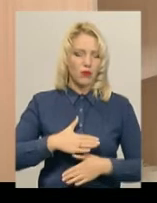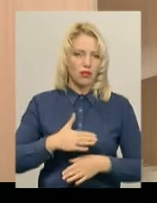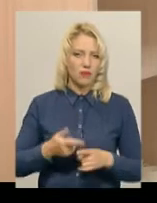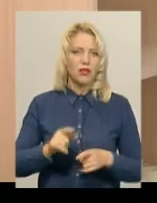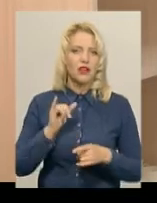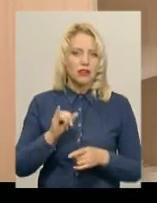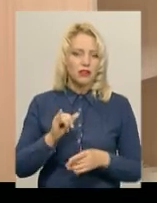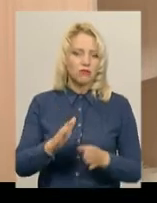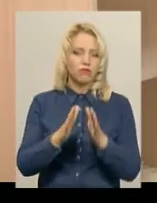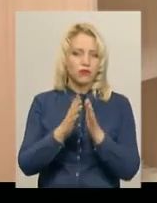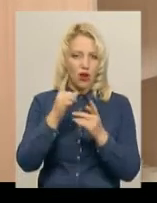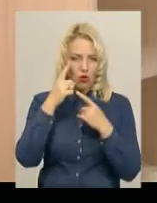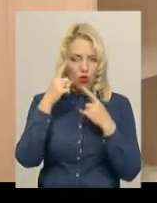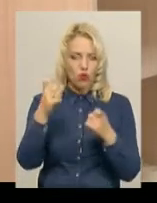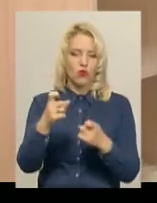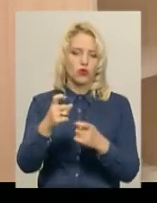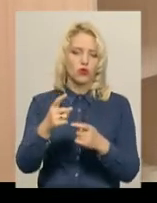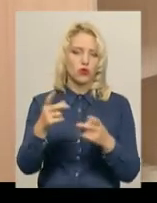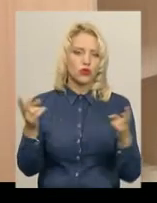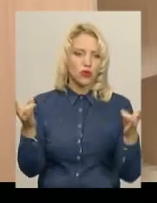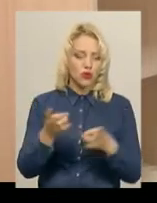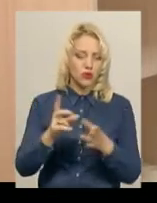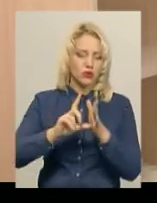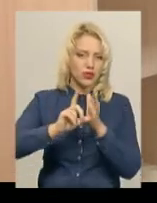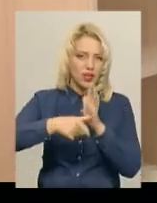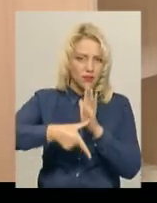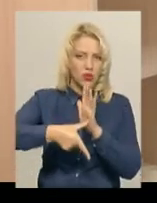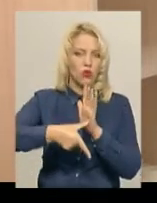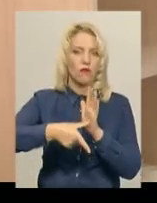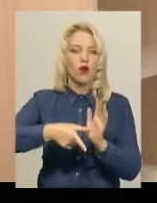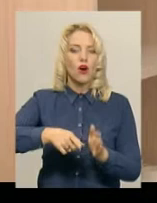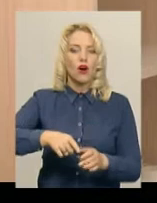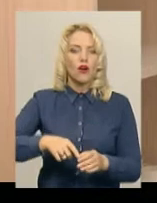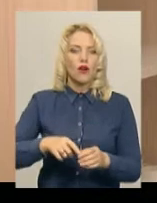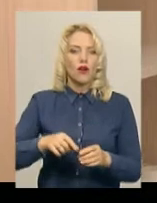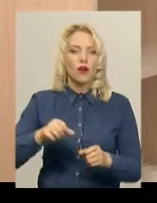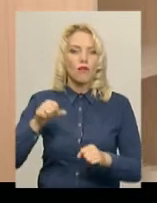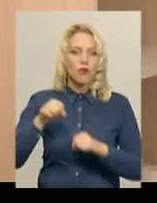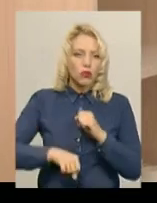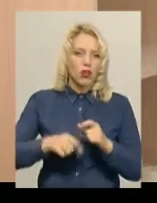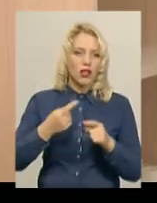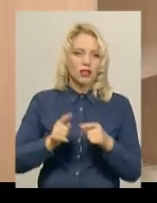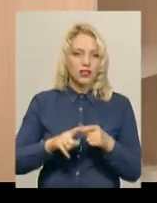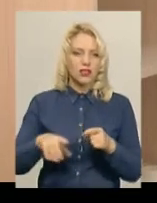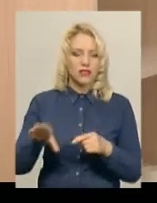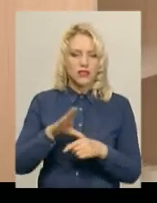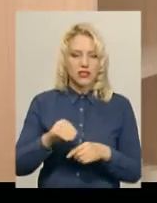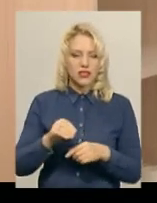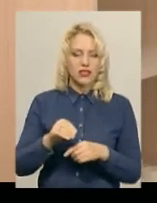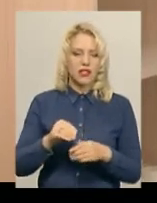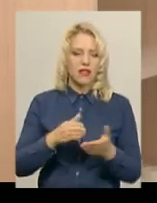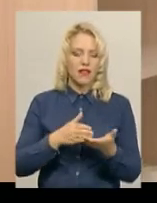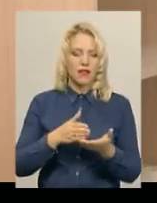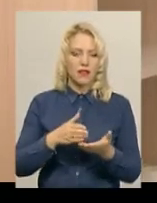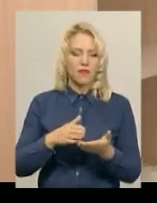я наголошую ще раз, що нам необхідно терміново подолати всі ті верстри населення, які не мали